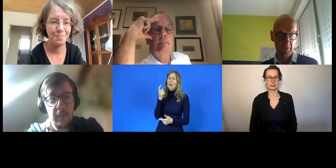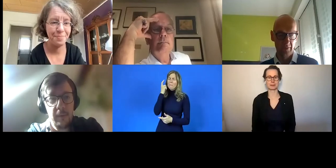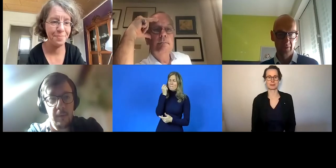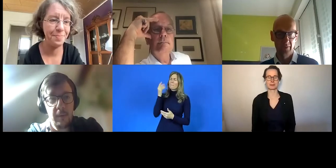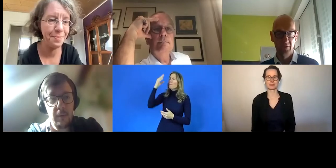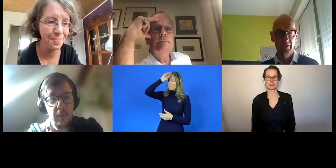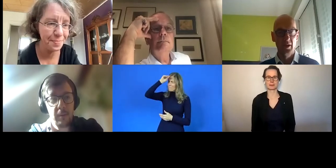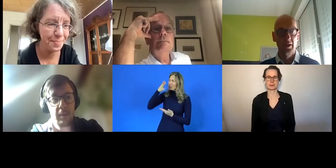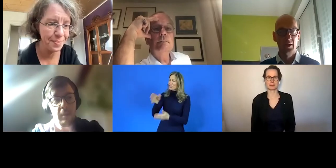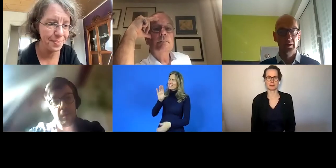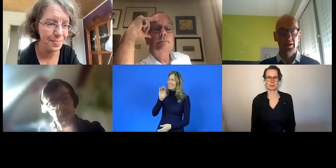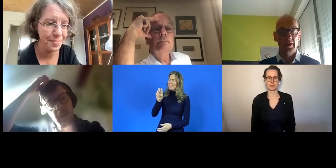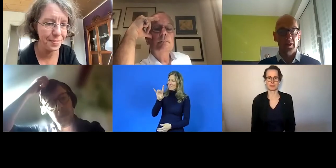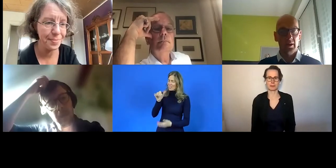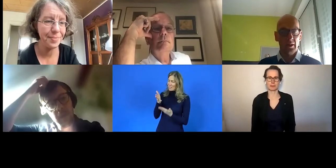Wort.